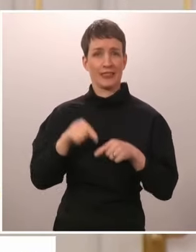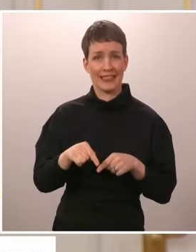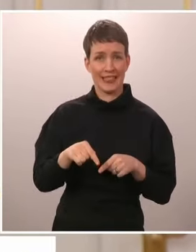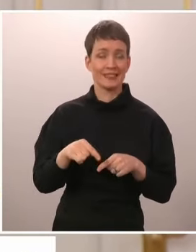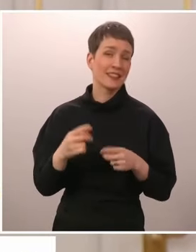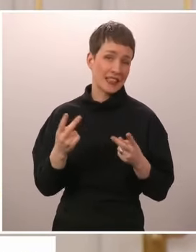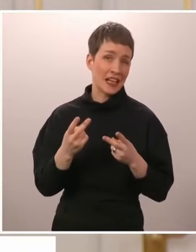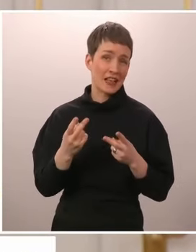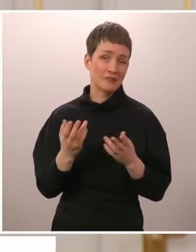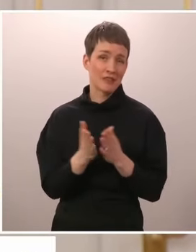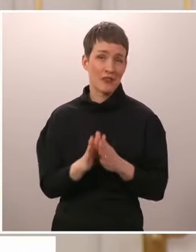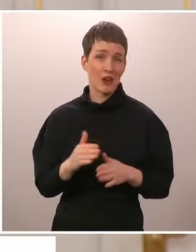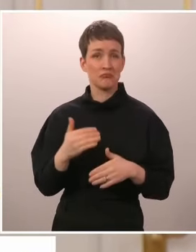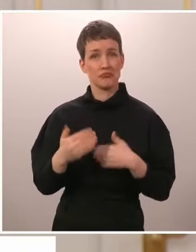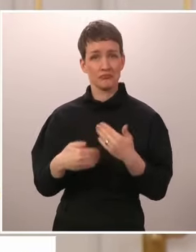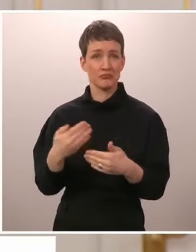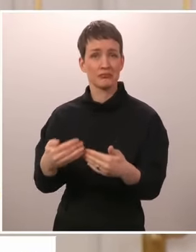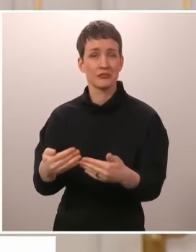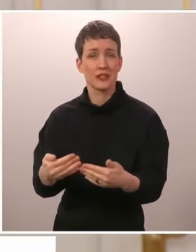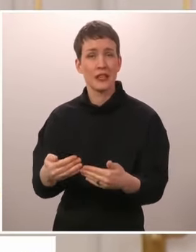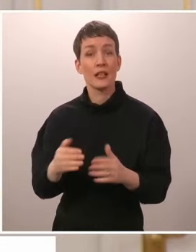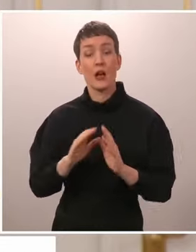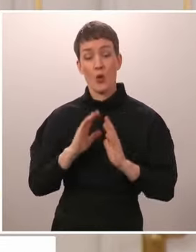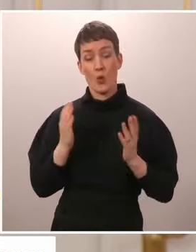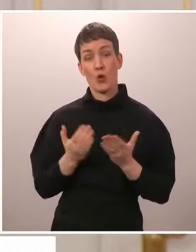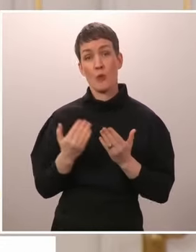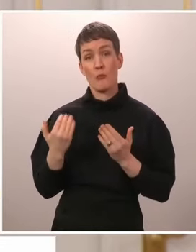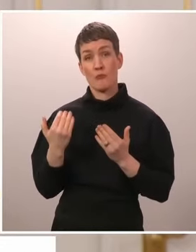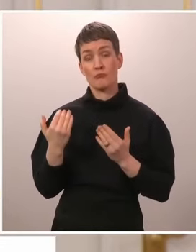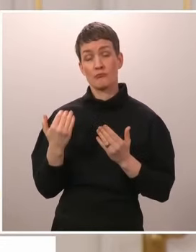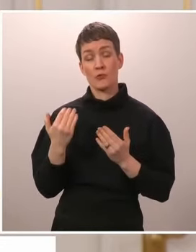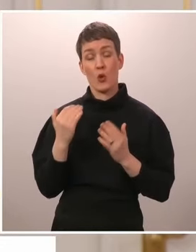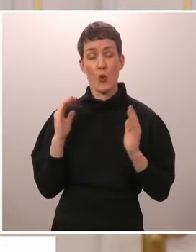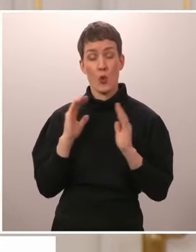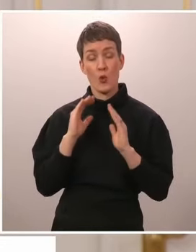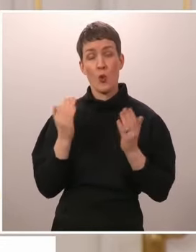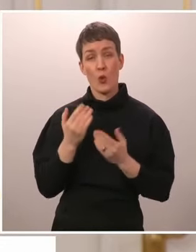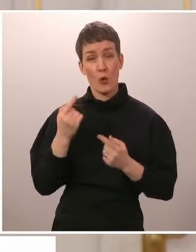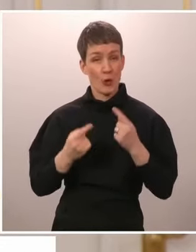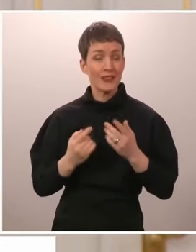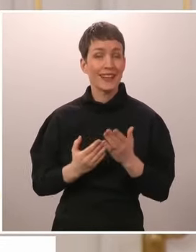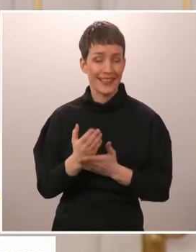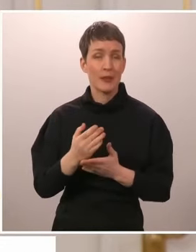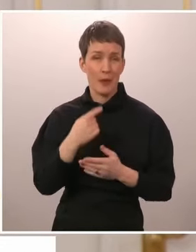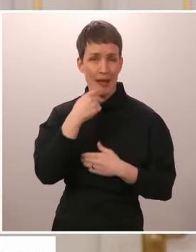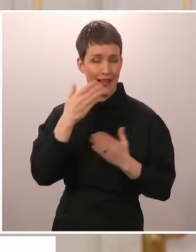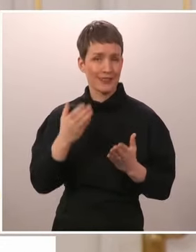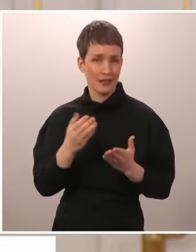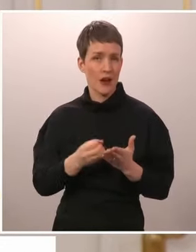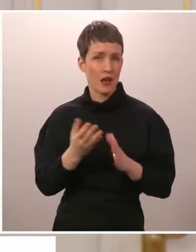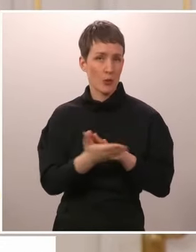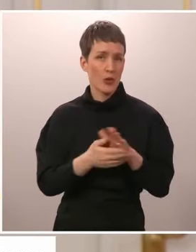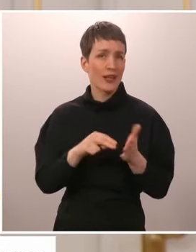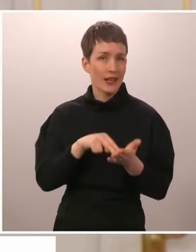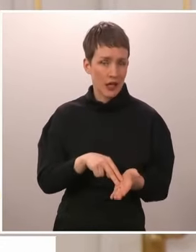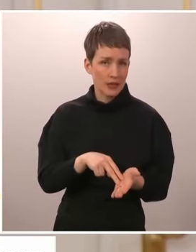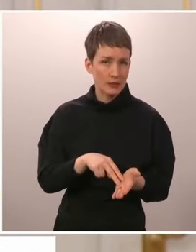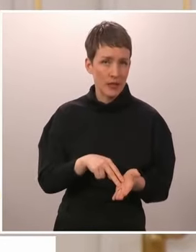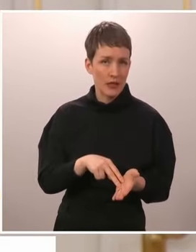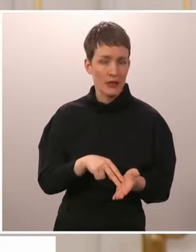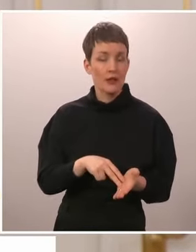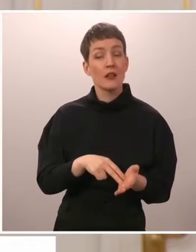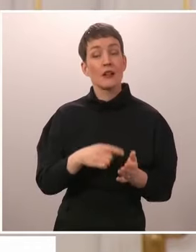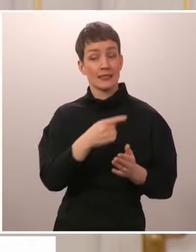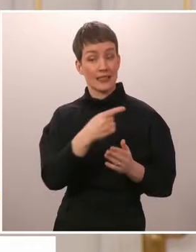osaltani ehkä määrittelin sen ulkopoliittisen linjan arvopohjaisen realismin, johon päätökseni sitten seuraavan sadankin päivän